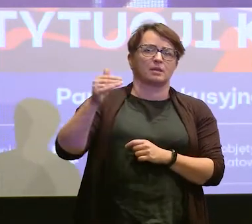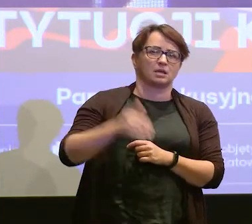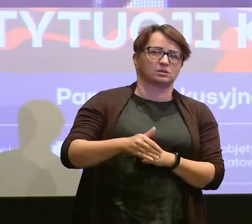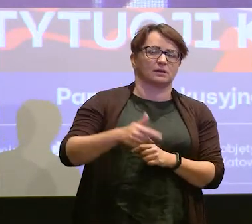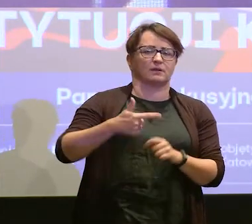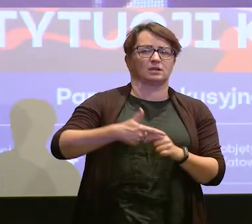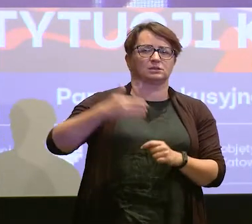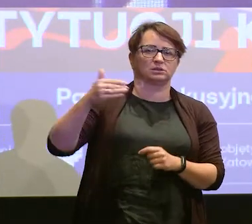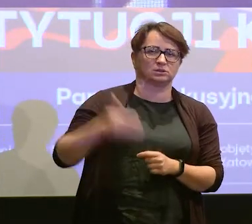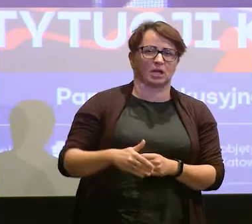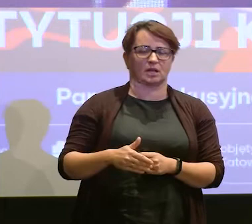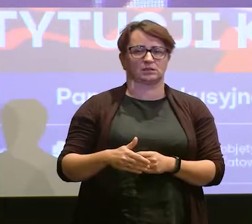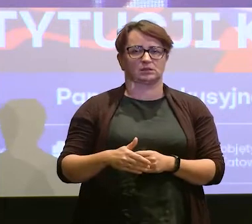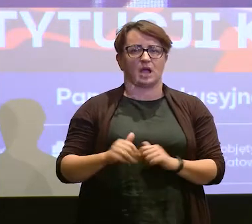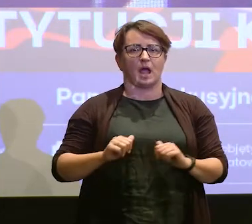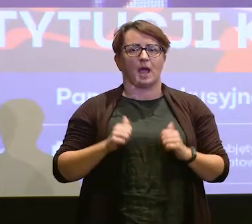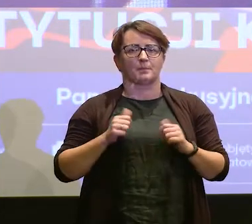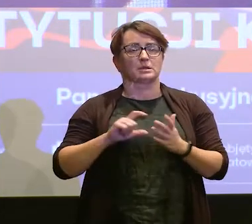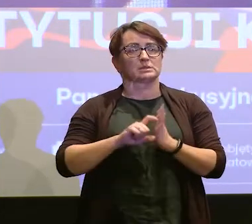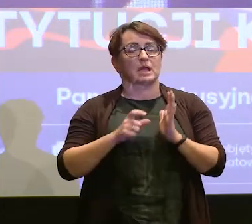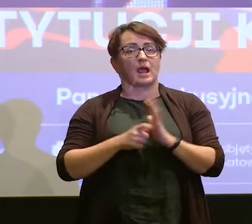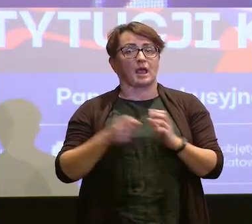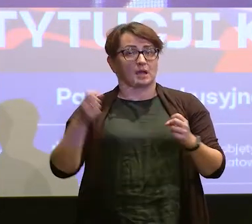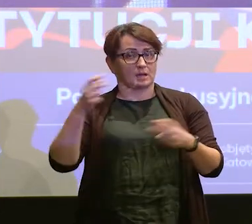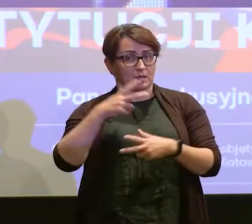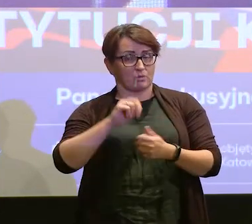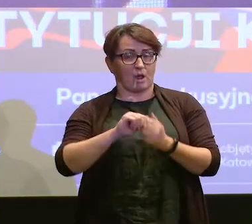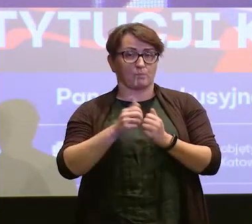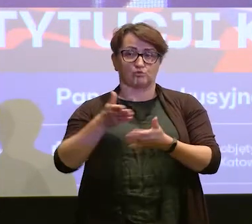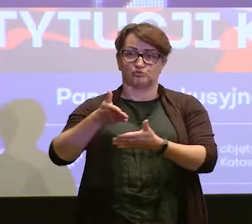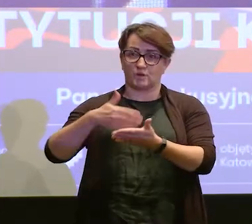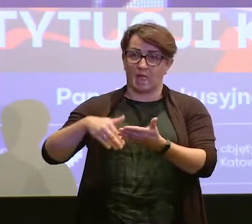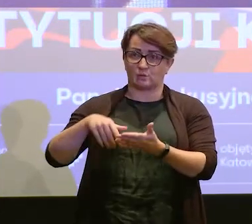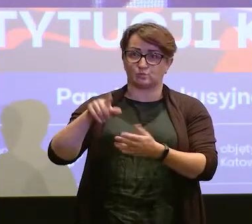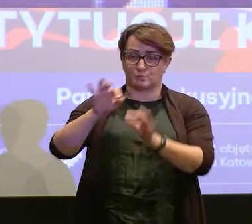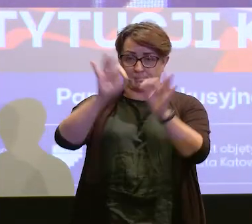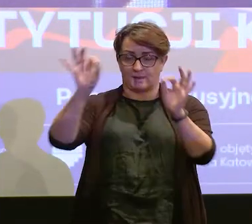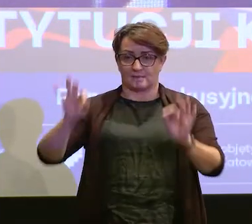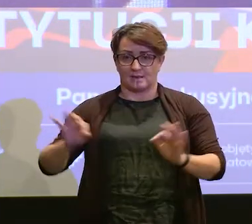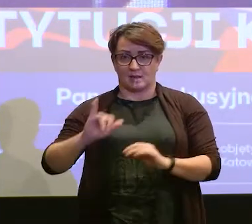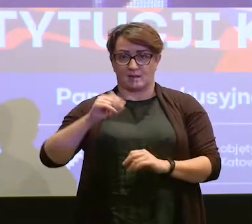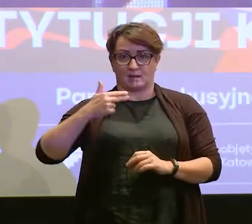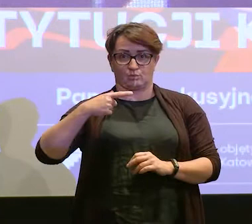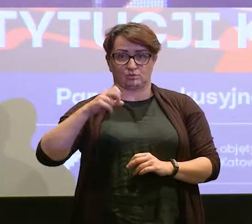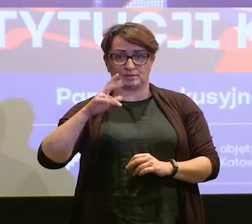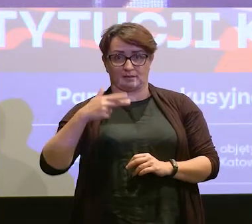dwudziestu, żeby salę kinową albo jej część zrobić w niej pętlę indukcyjną.